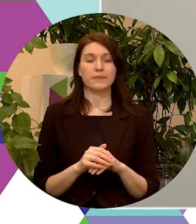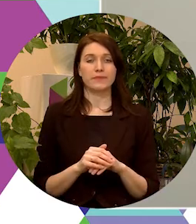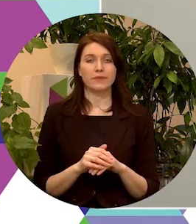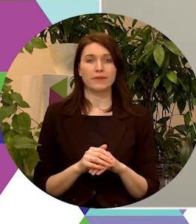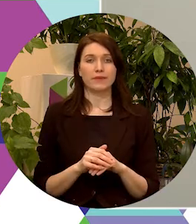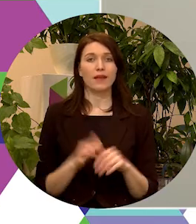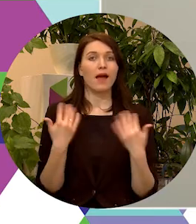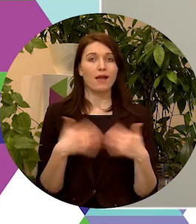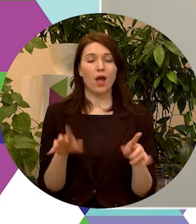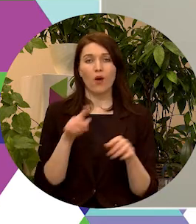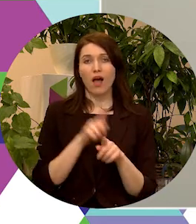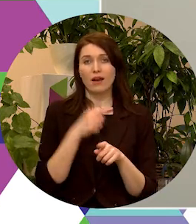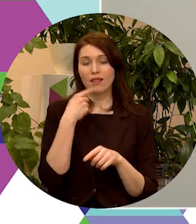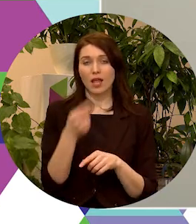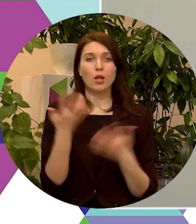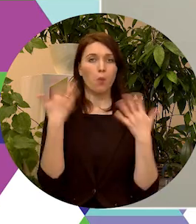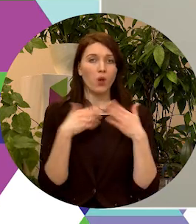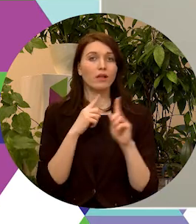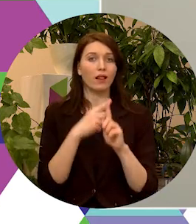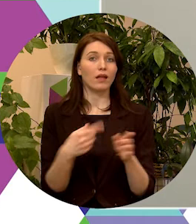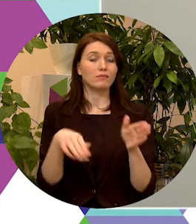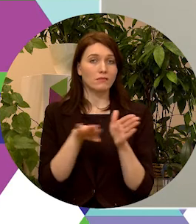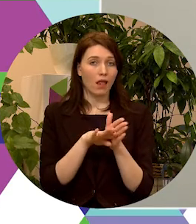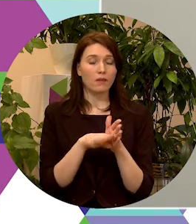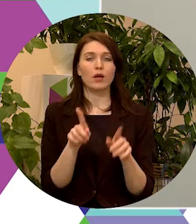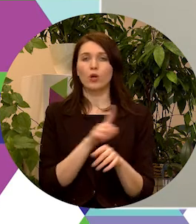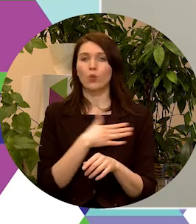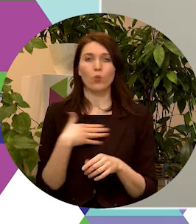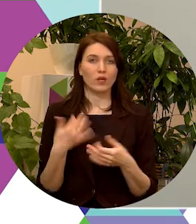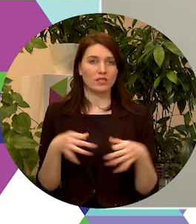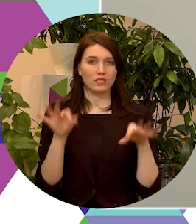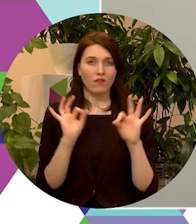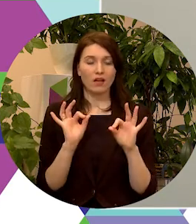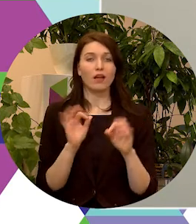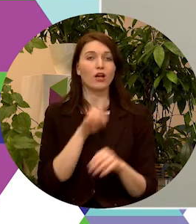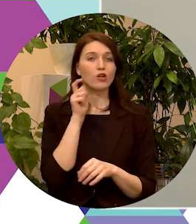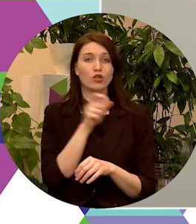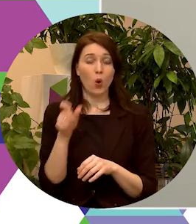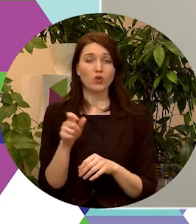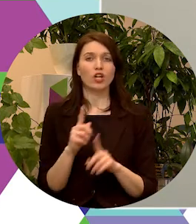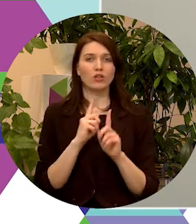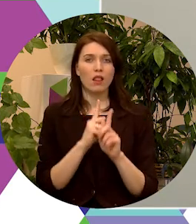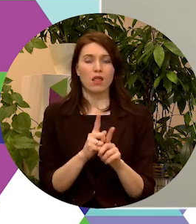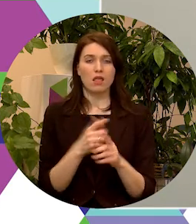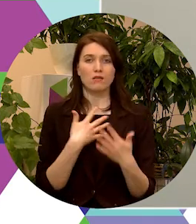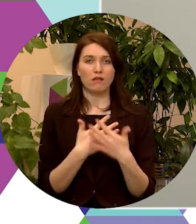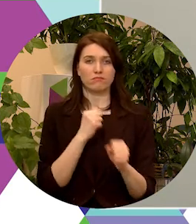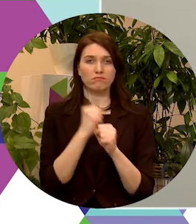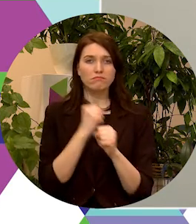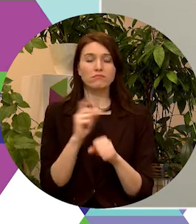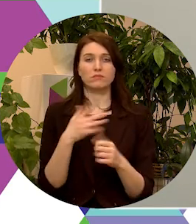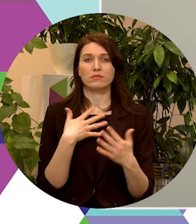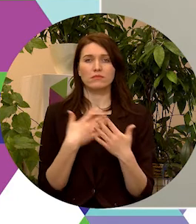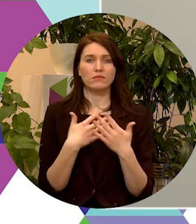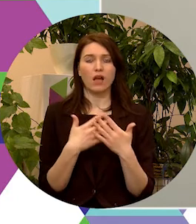politiskā līdzdalība tā ir ārkārtīgi būtiska, ka jaunieši līdzdarbojās, tad ir aktīvi